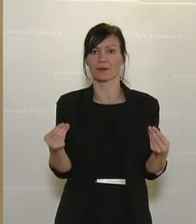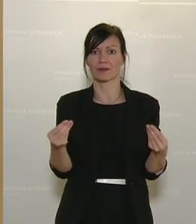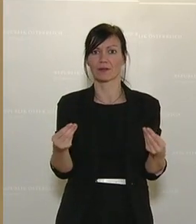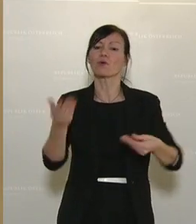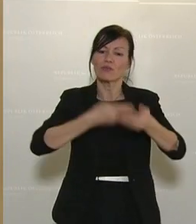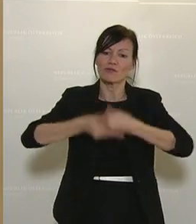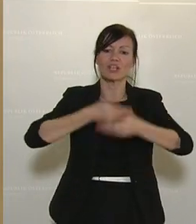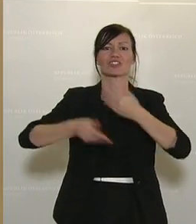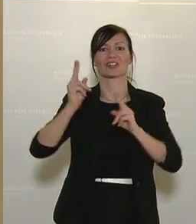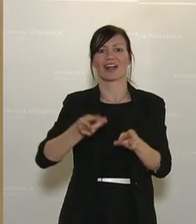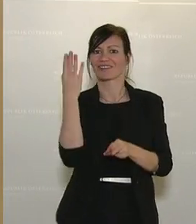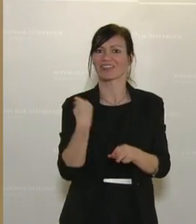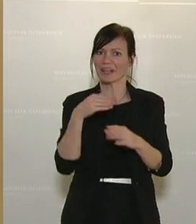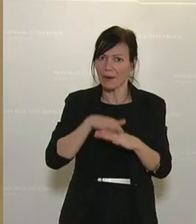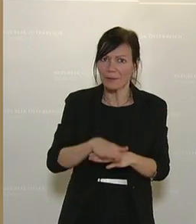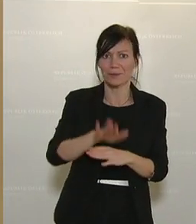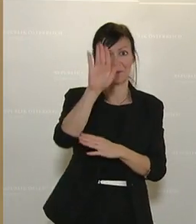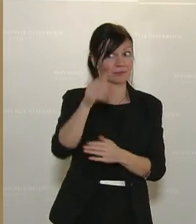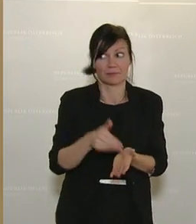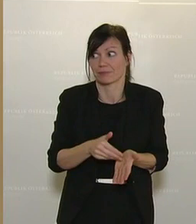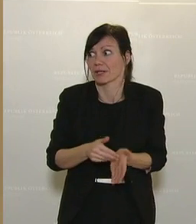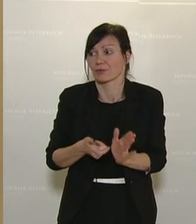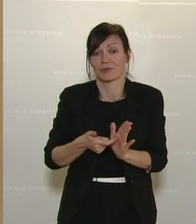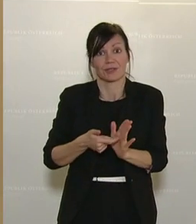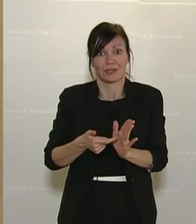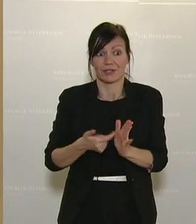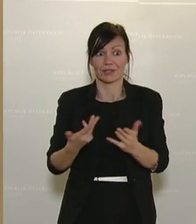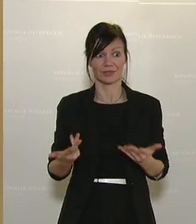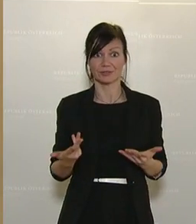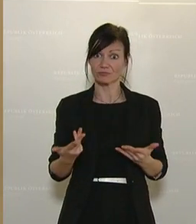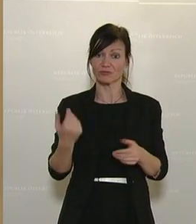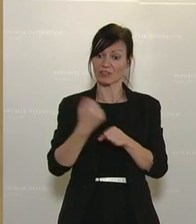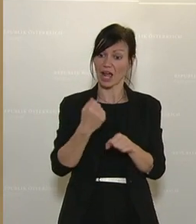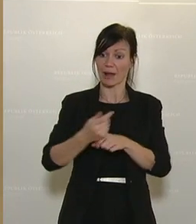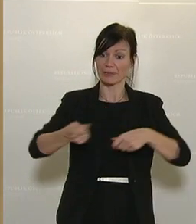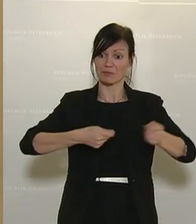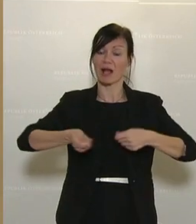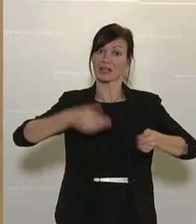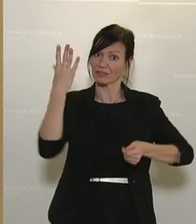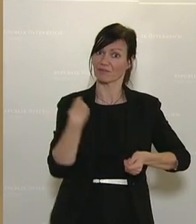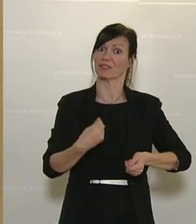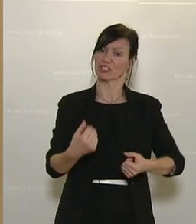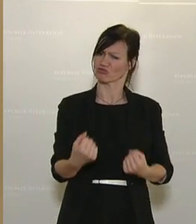das Wirtschaftswachstum wieder anspringen, dass wir auch dringend zum Beispiel für unseren Arbeitsmarkt brauchen.